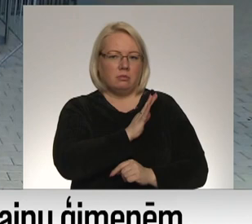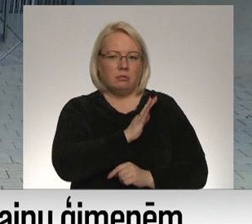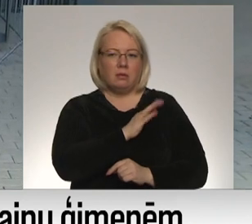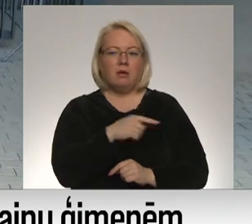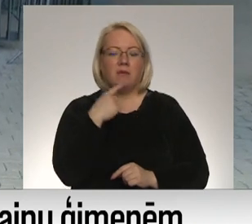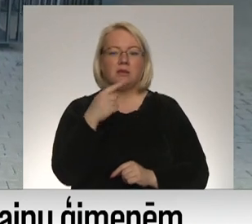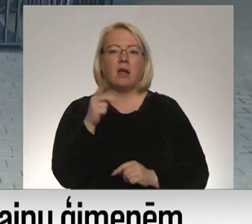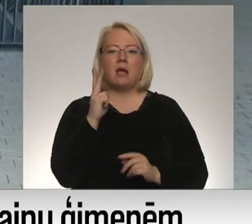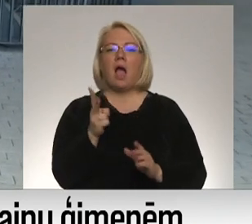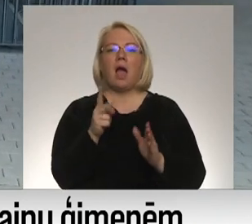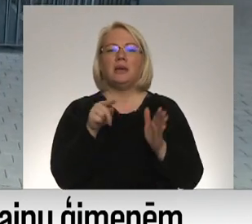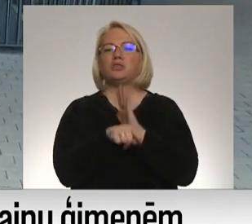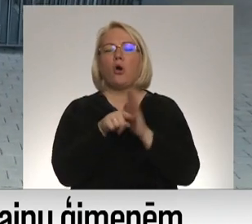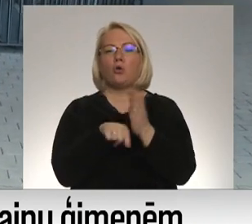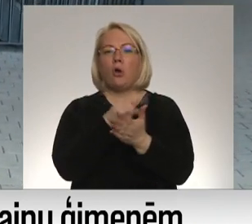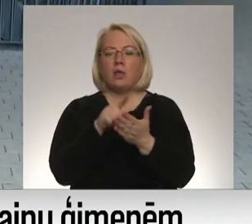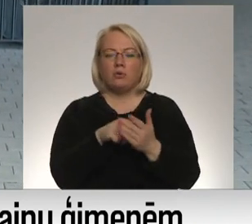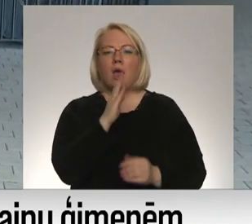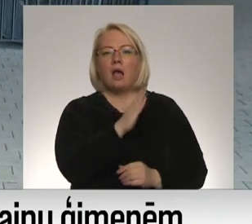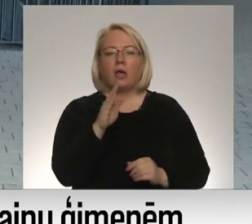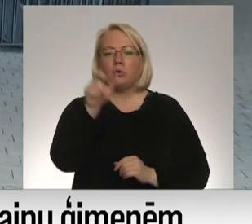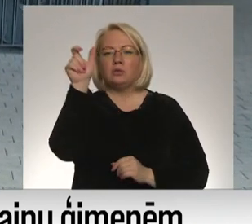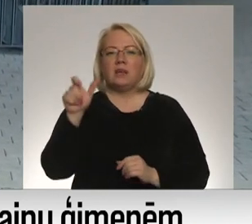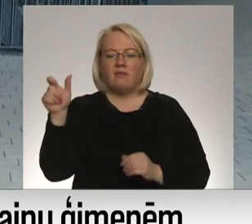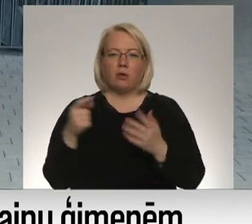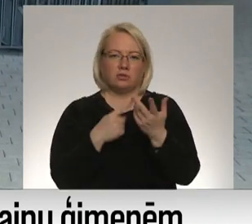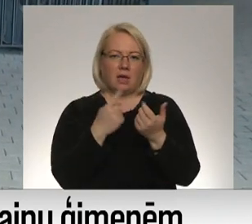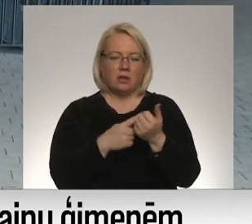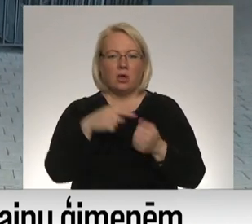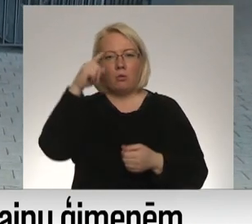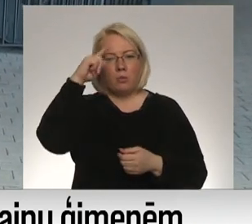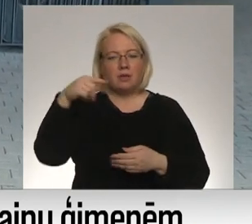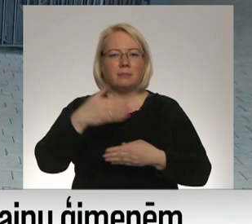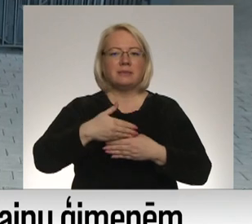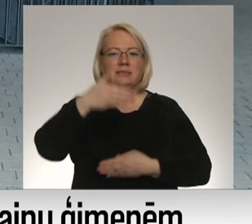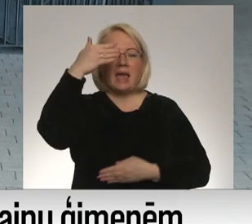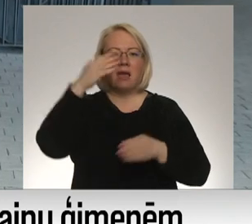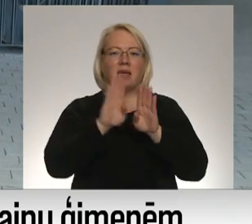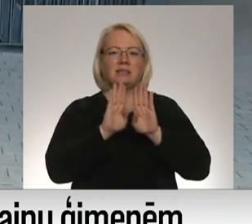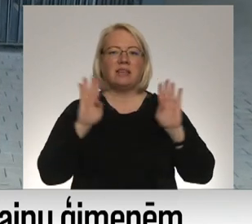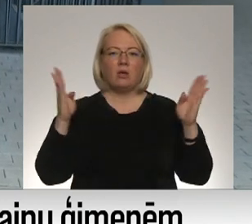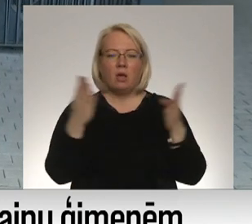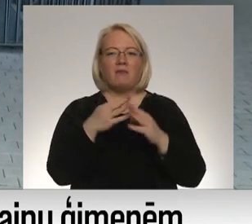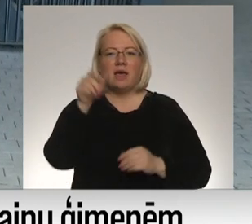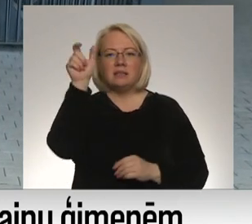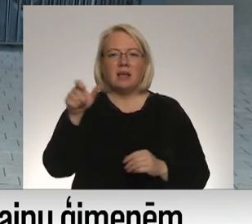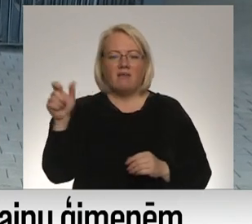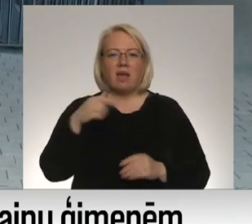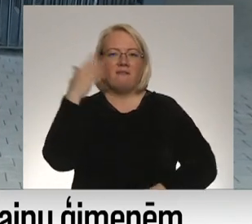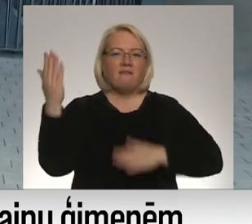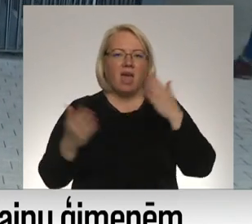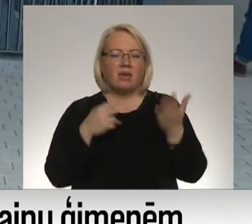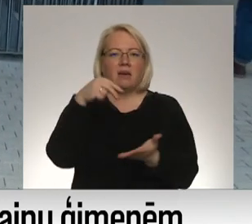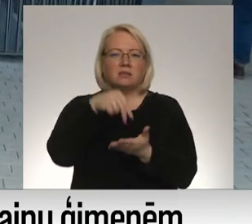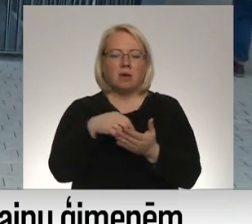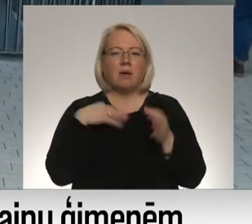skatīsim, skatīsim katru, ja, tā kā, protams, ka siena arī ir stiklota, bet diez vai gribēs cilvēku stāvēt vētrā, mums tiešām ir